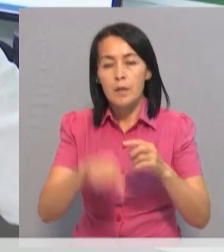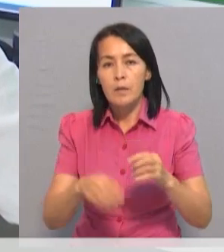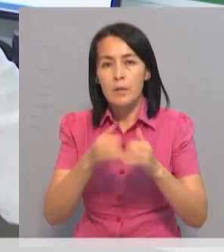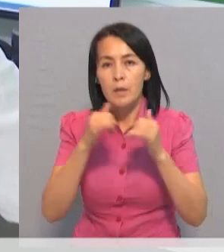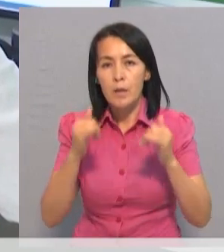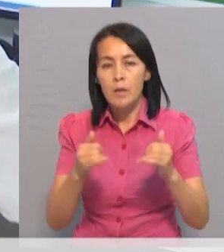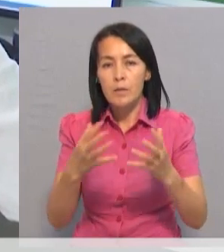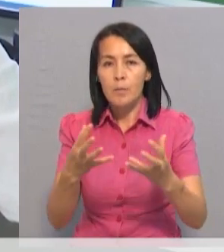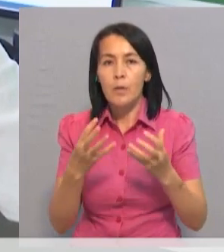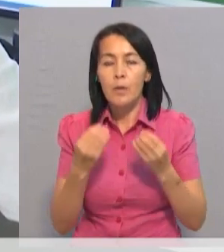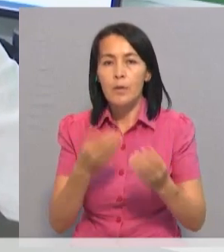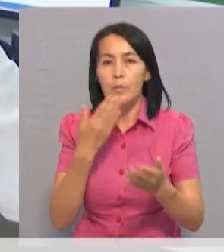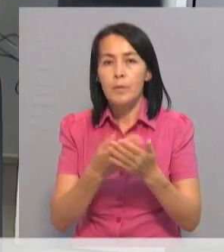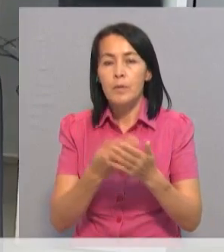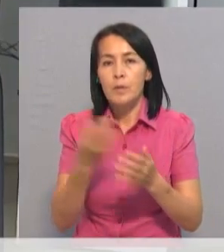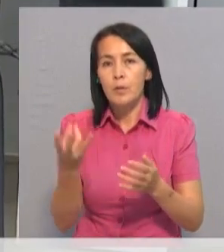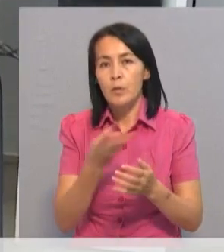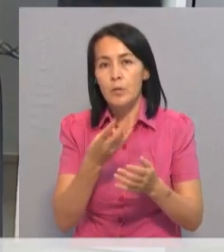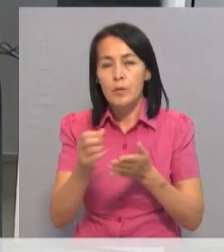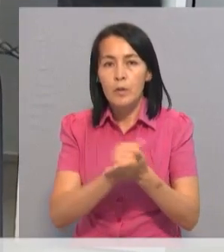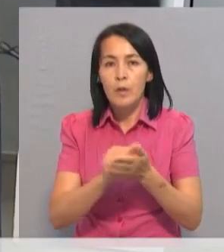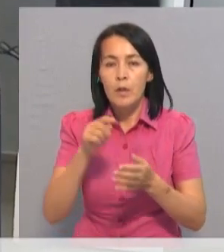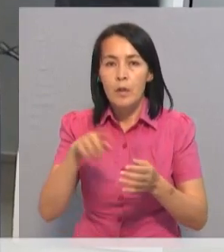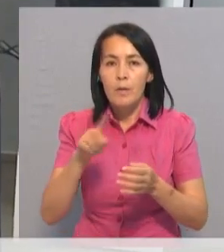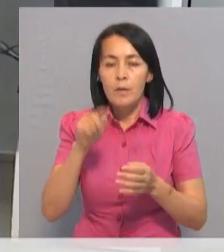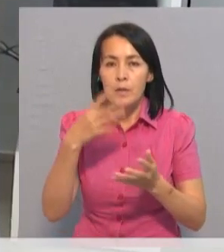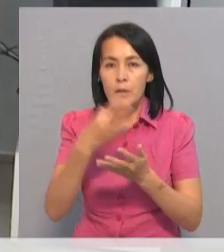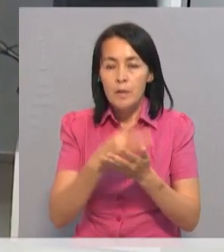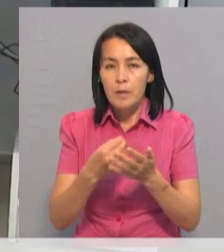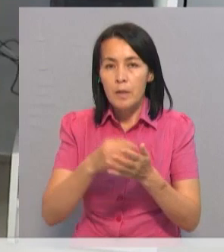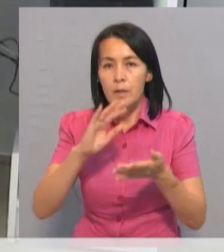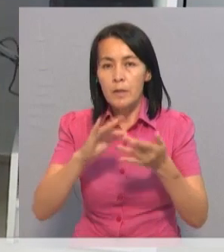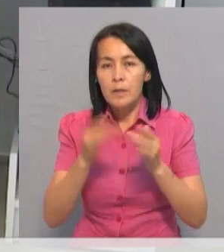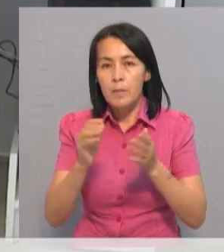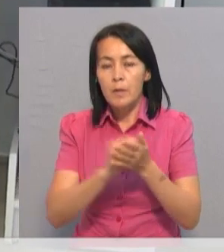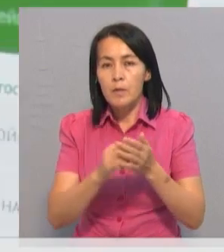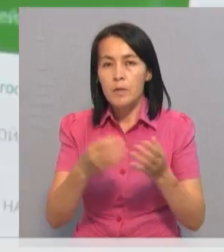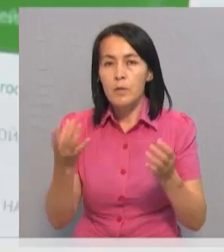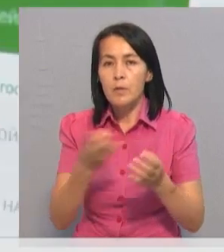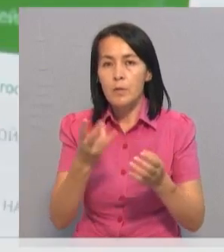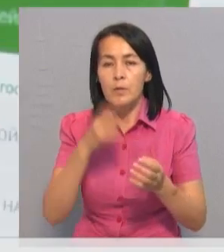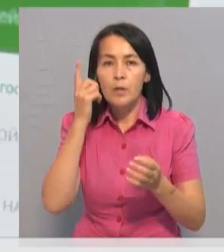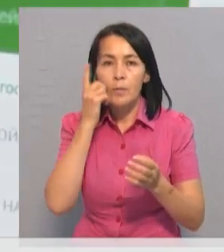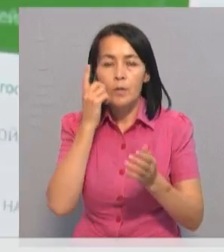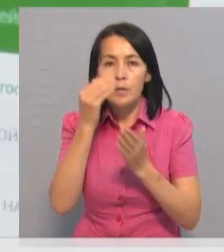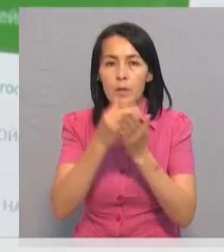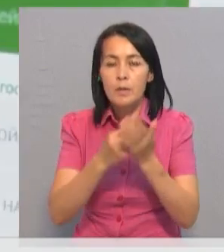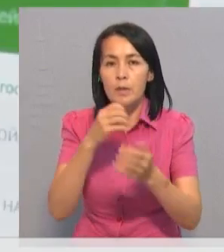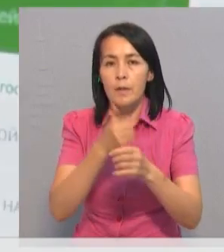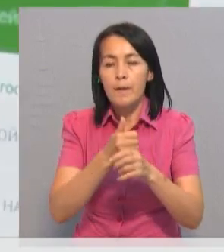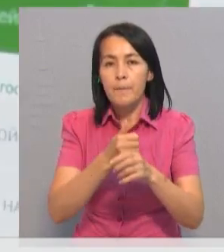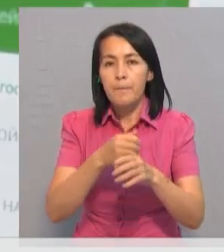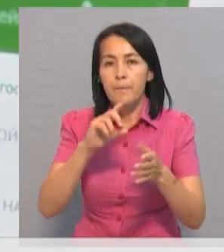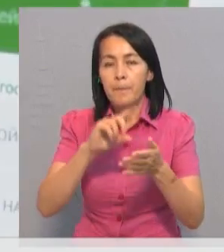упрощает процесс получения и предоставления необходимых документов. Для того, чтобы найти цифровой документ, необходимо авторизоваться в приложении. На главной странице